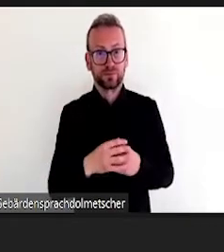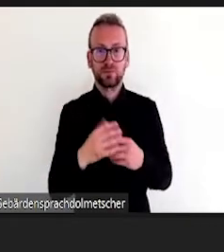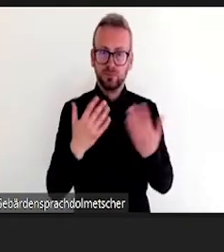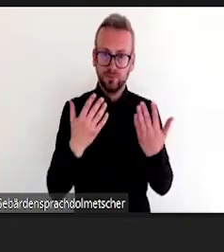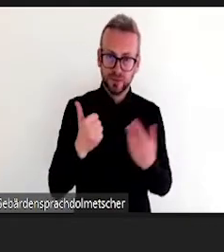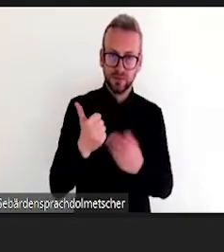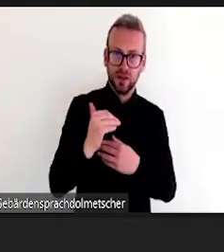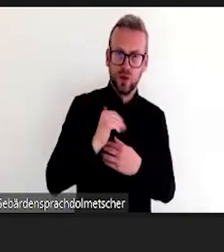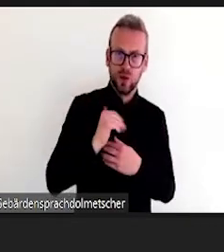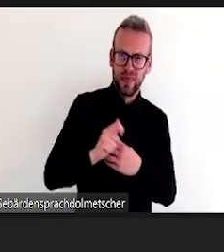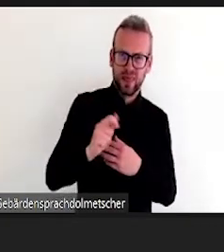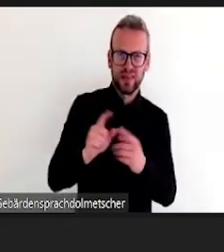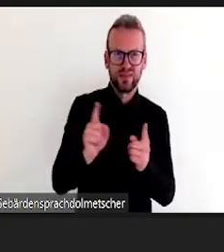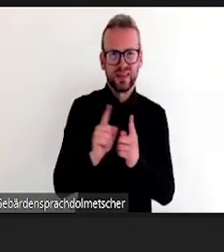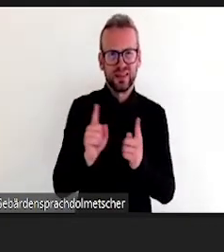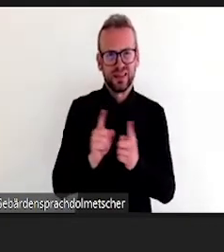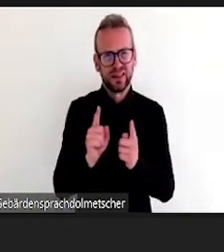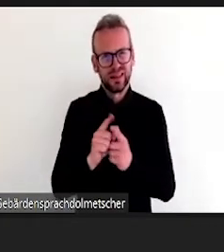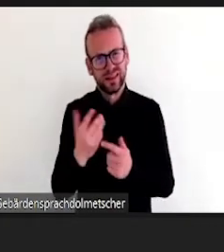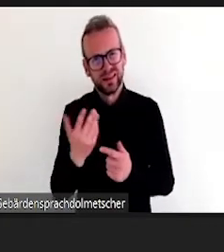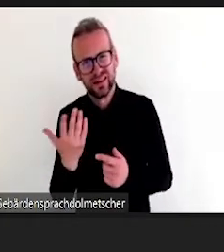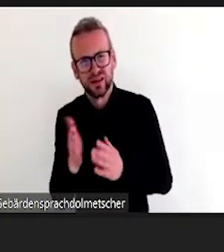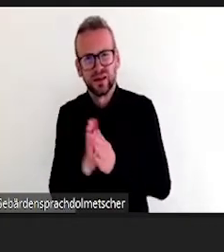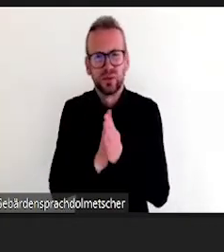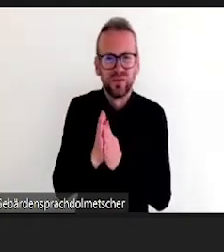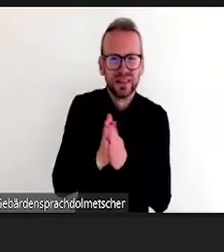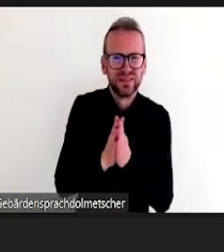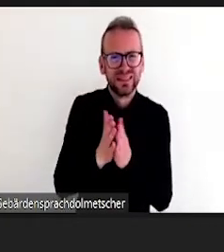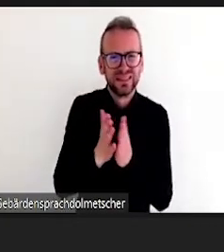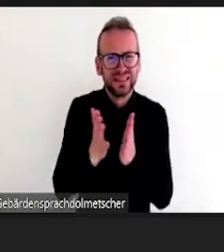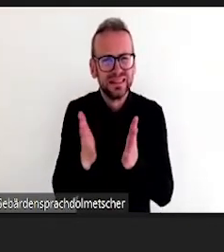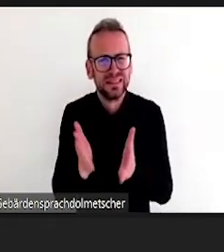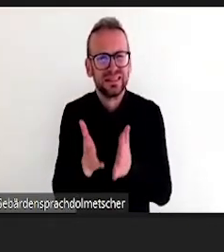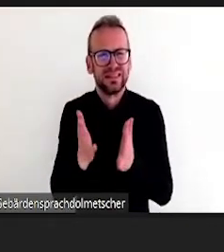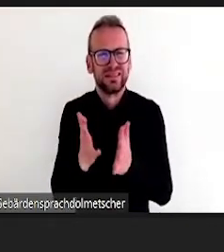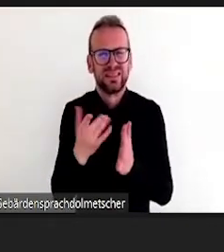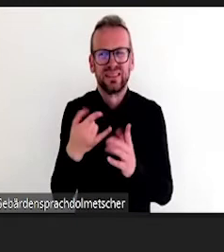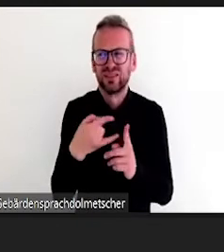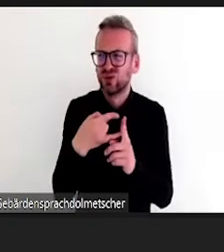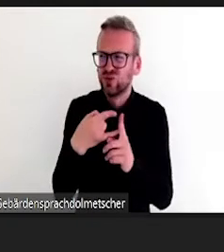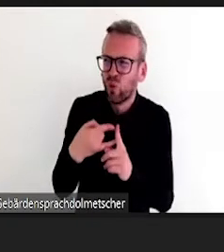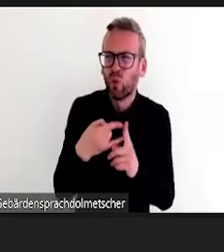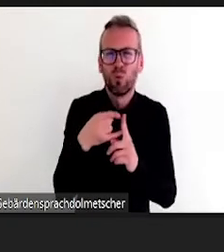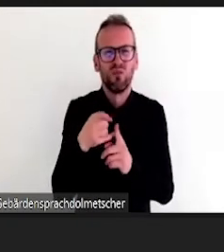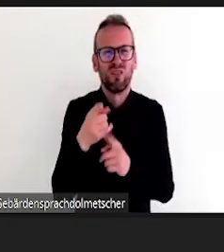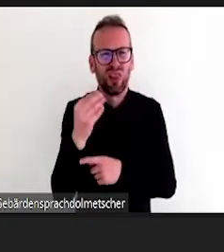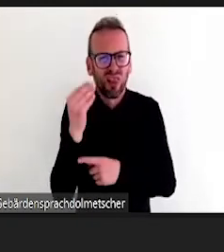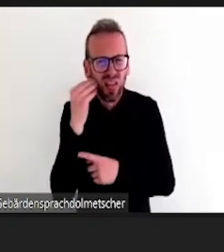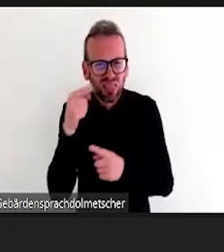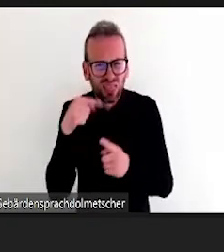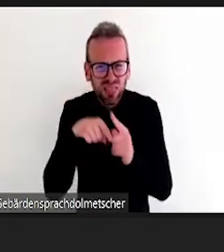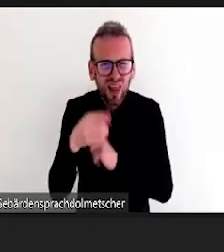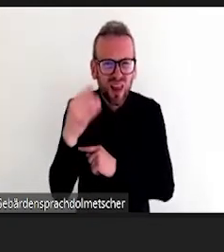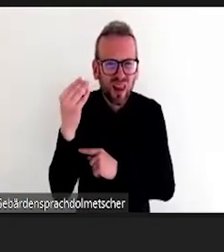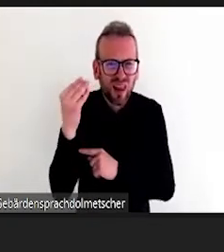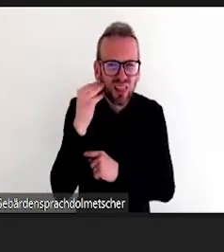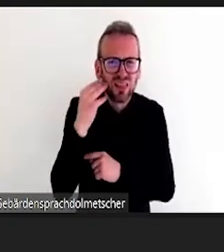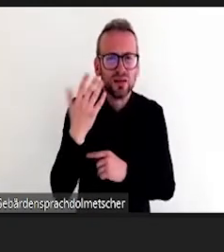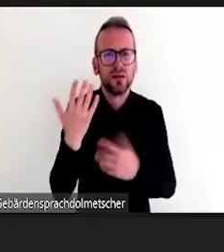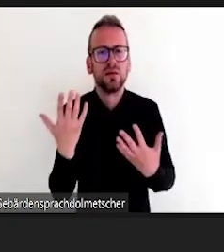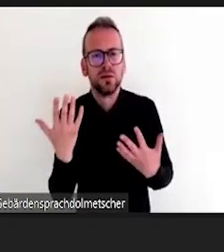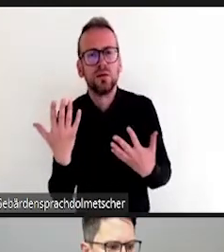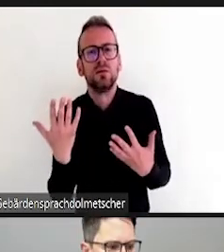Es ist online einfach nochmal viel, viel schwieriger. Und dieser Schritt muss eigentlich erst passieren, bevor wir miteinander zusammenarbeiten wollen,